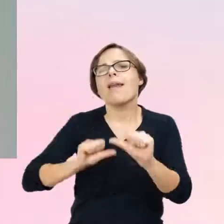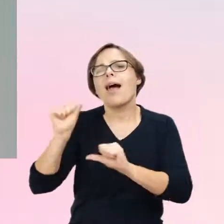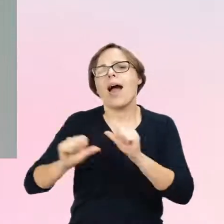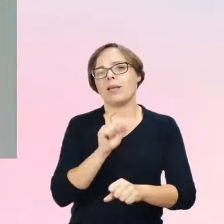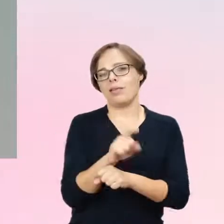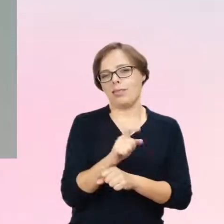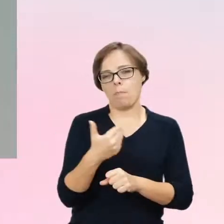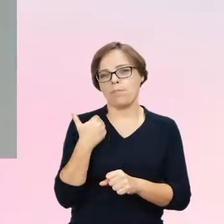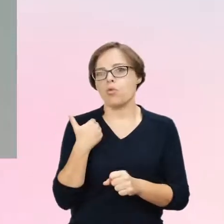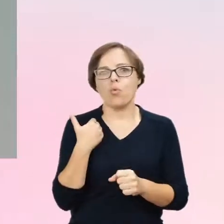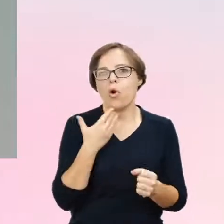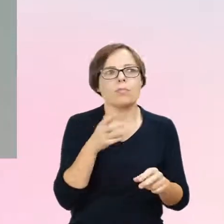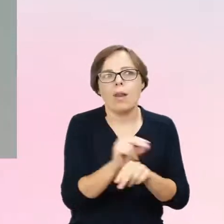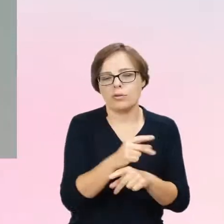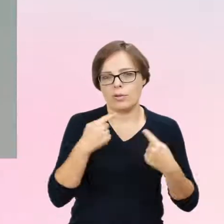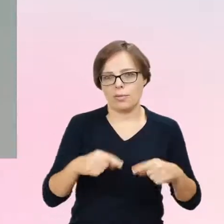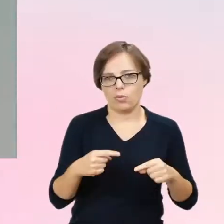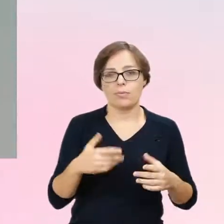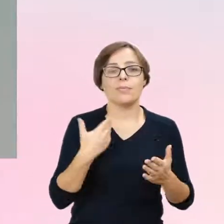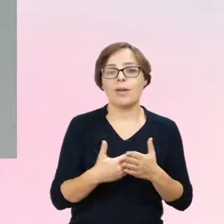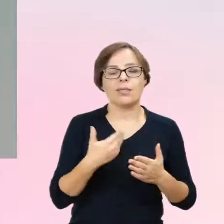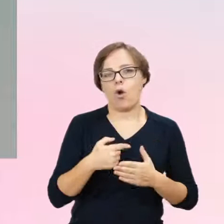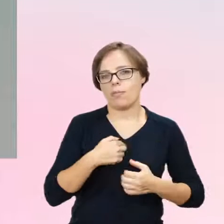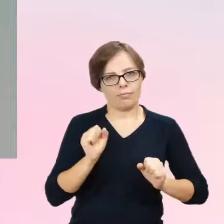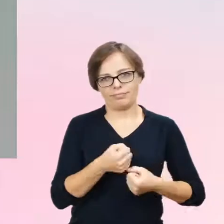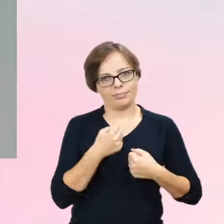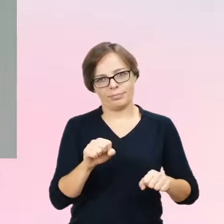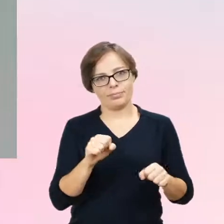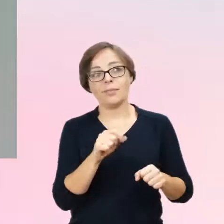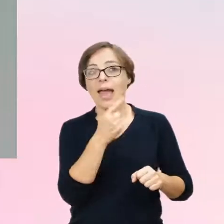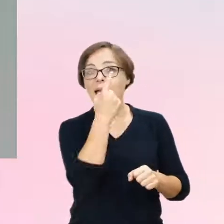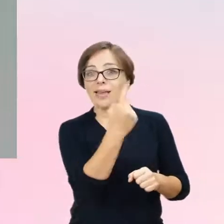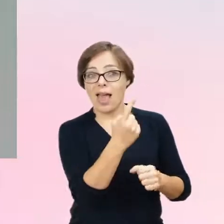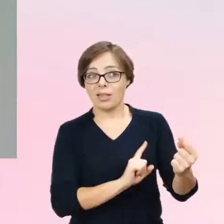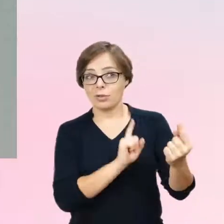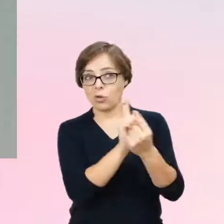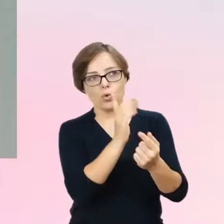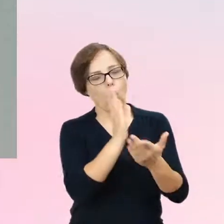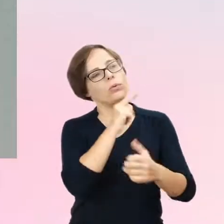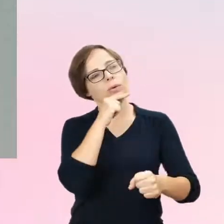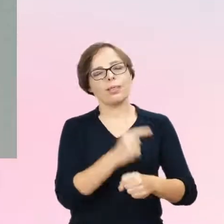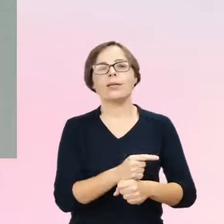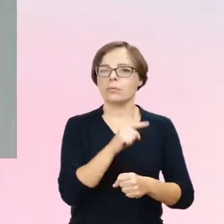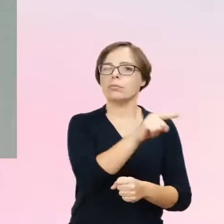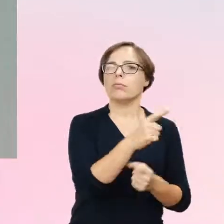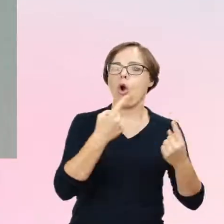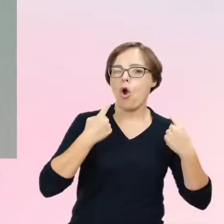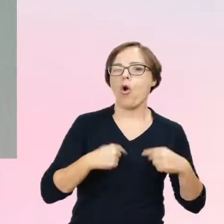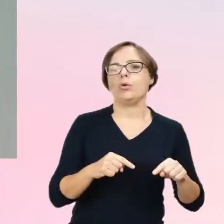ja nie jestem w stanie uznać, na jednej wizycie podjąć decyzji, że taka osoba